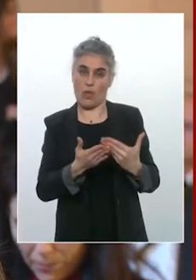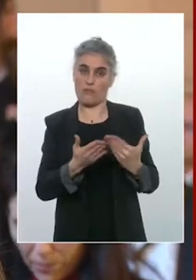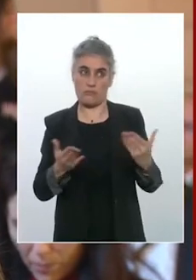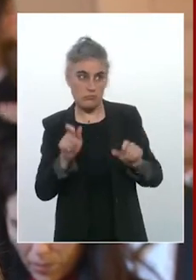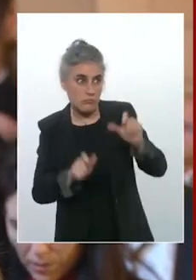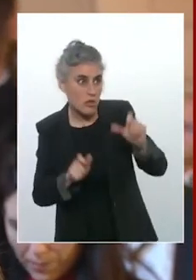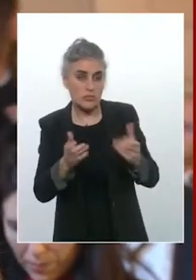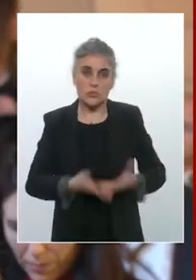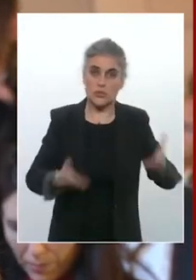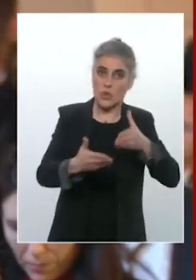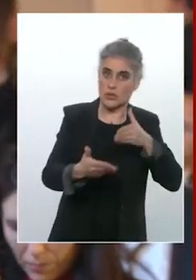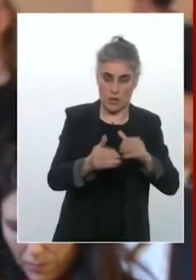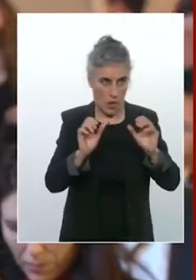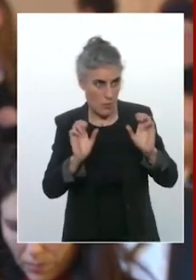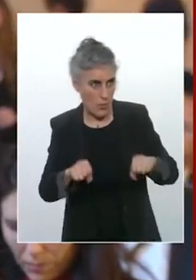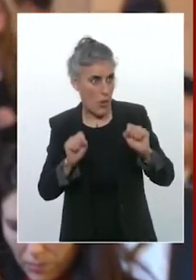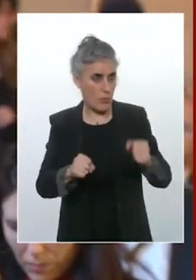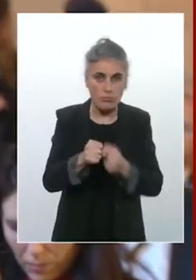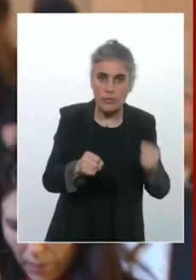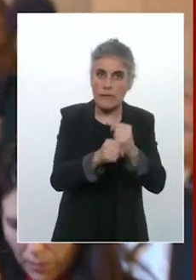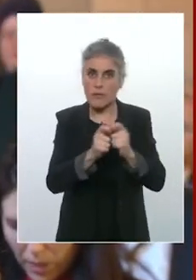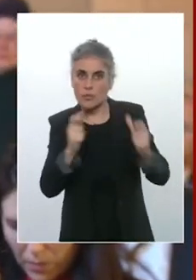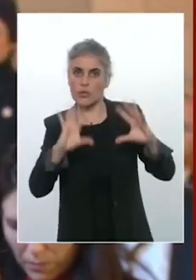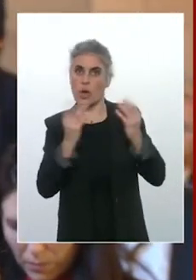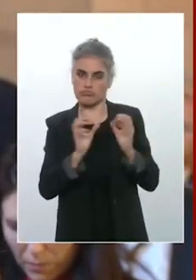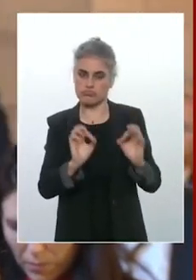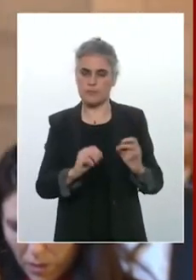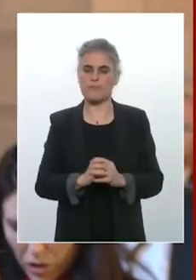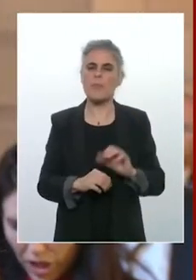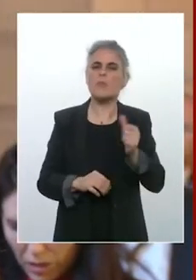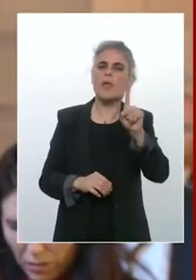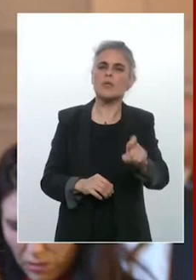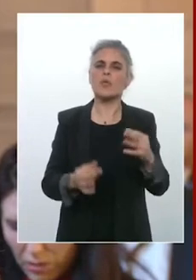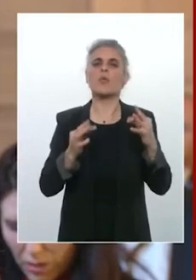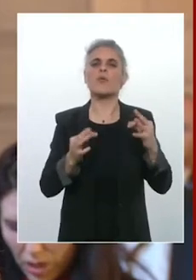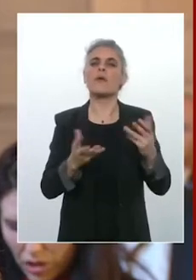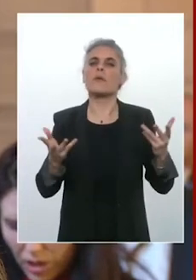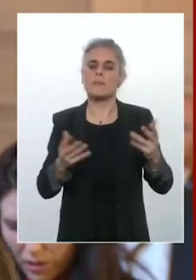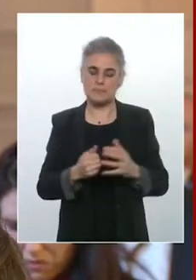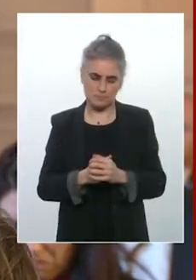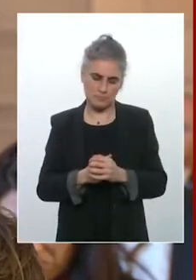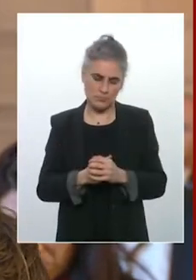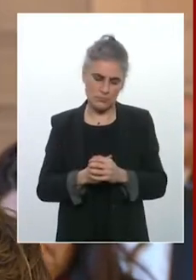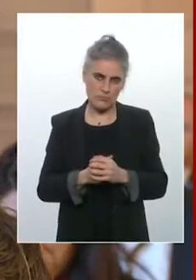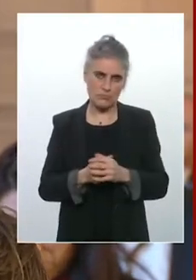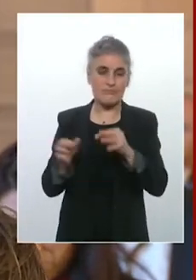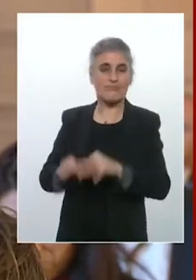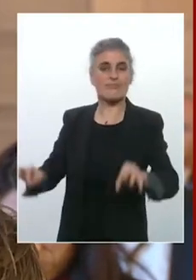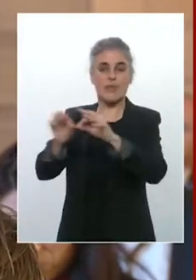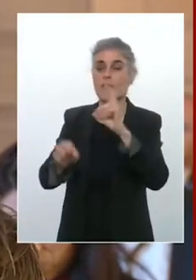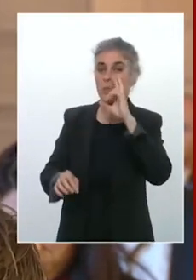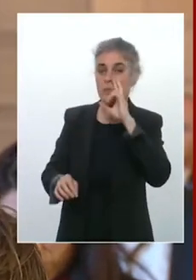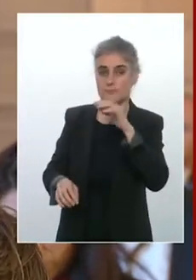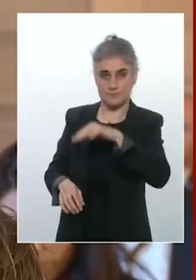Ma première question va porter sur les importations et les exportations en Russie actuellement, puisqu'on voit qu'un ensemble d'acteurs